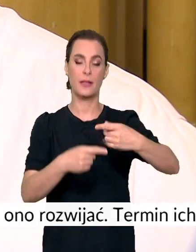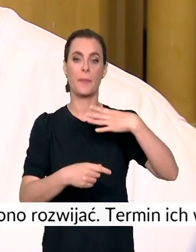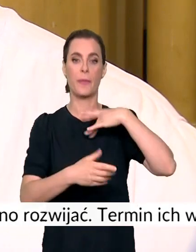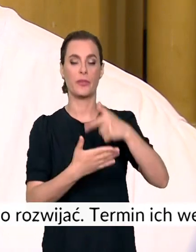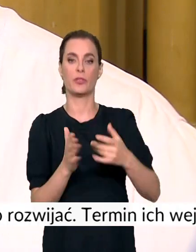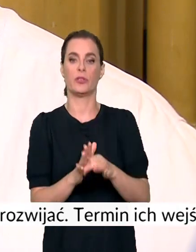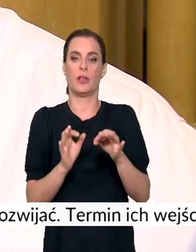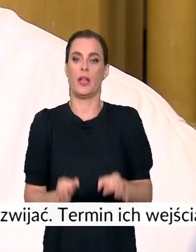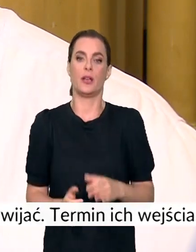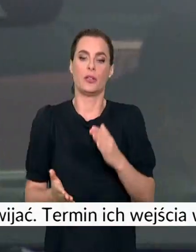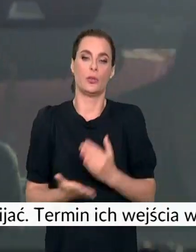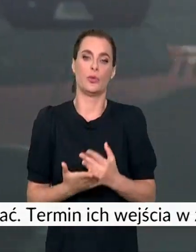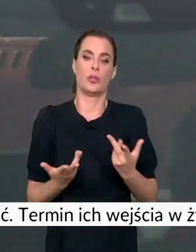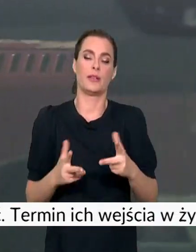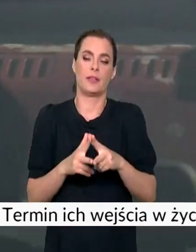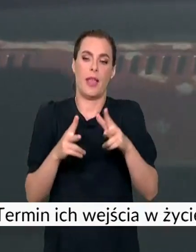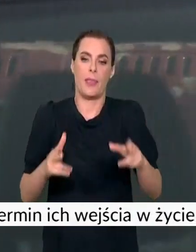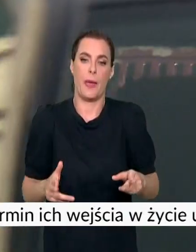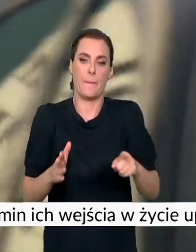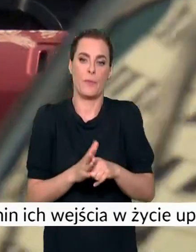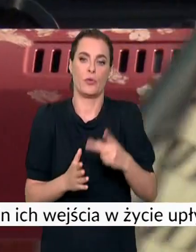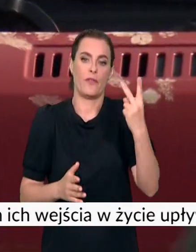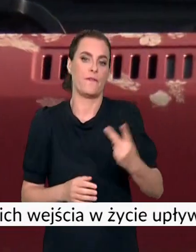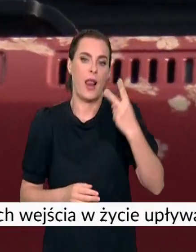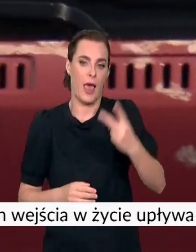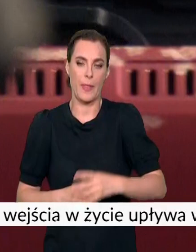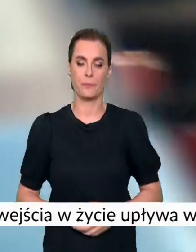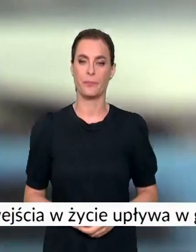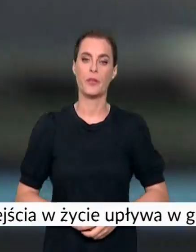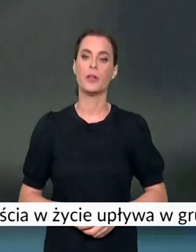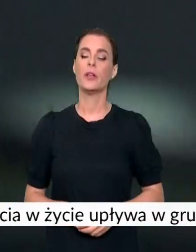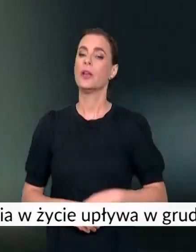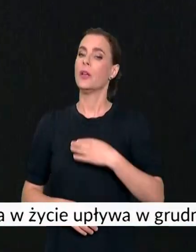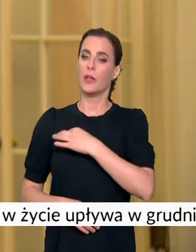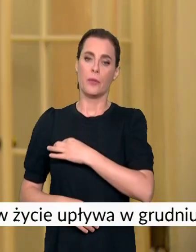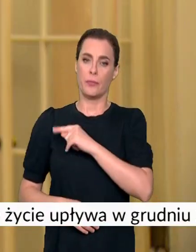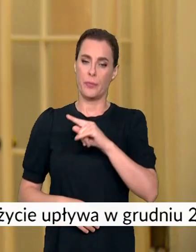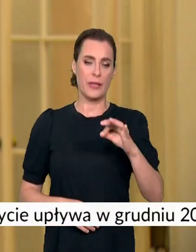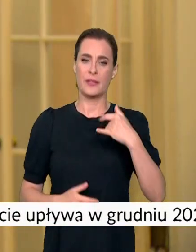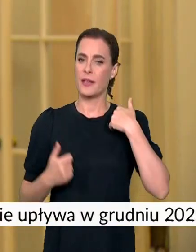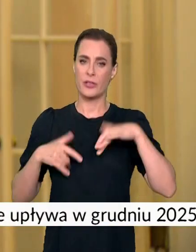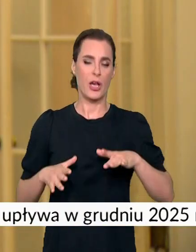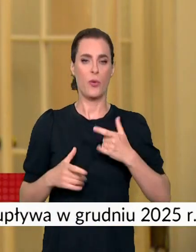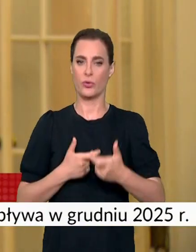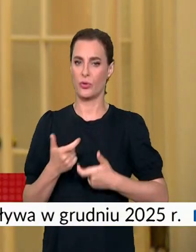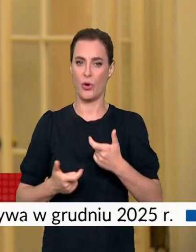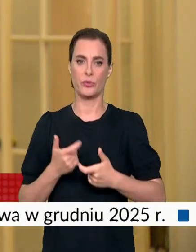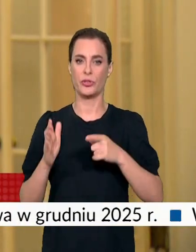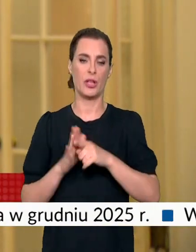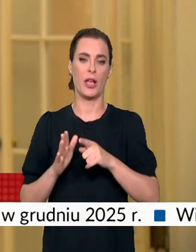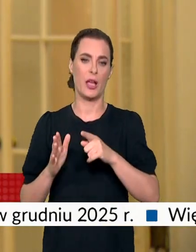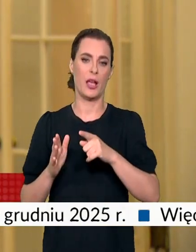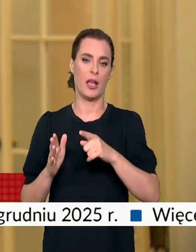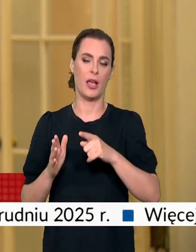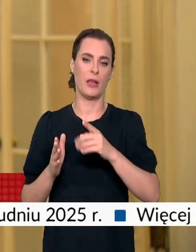No i doszliśmy do tego etapu po prawie, że dwóch latach. Platforma Obywatelska też bardzo długo, po prostu realnie nie chciała doprowadzić do wprowadzenia tych podwyżek. Niezależnie